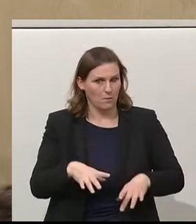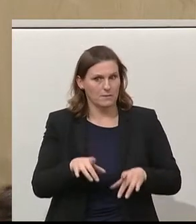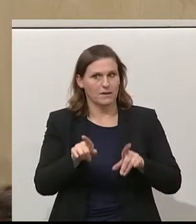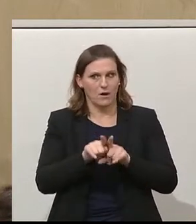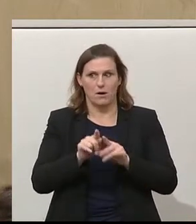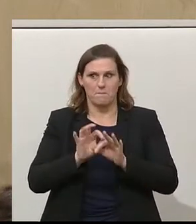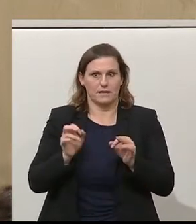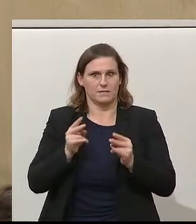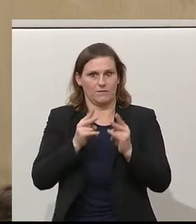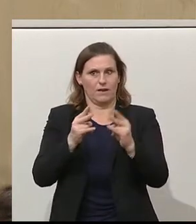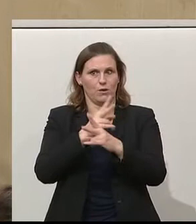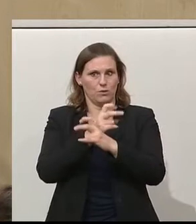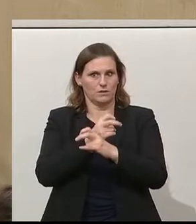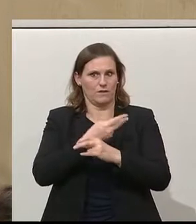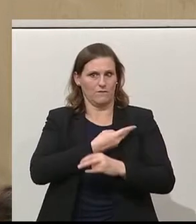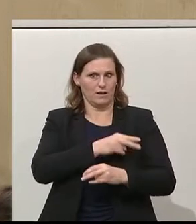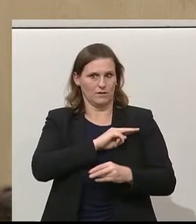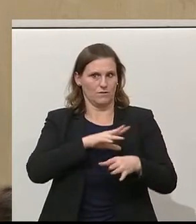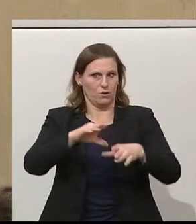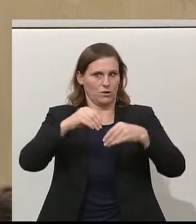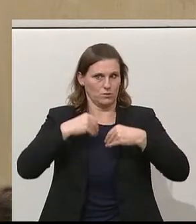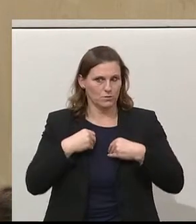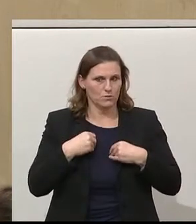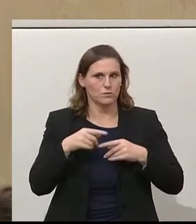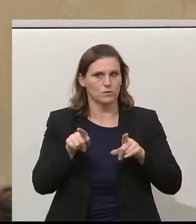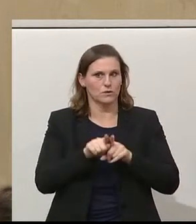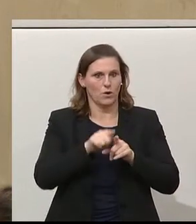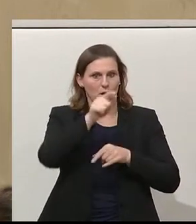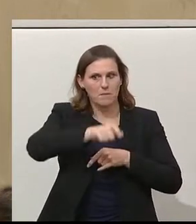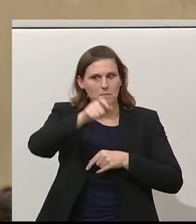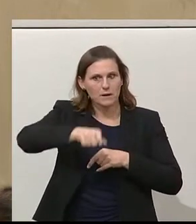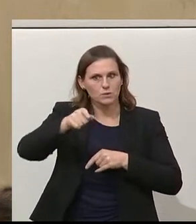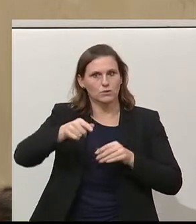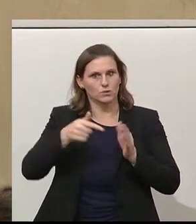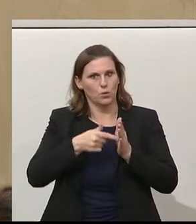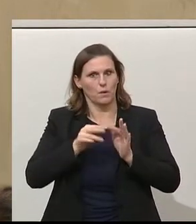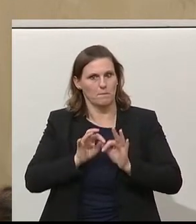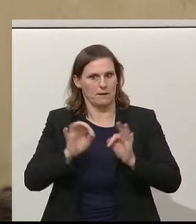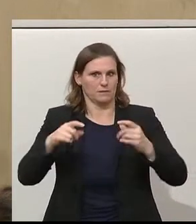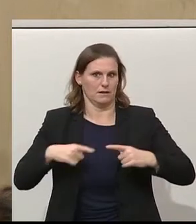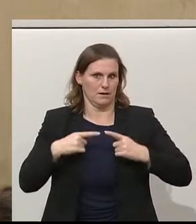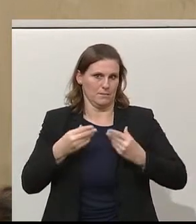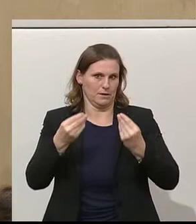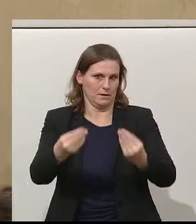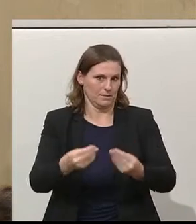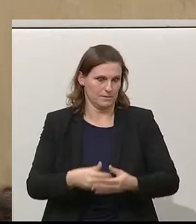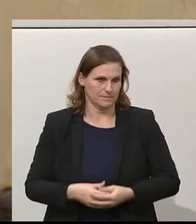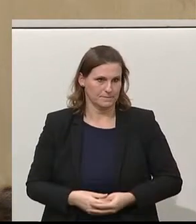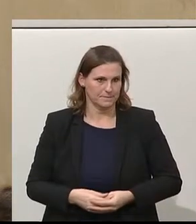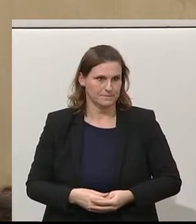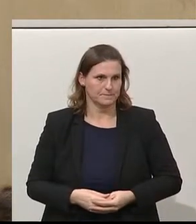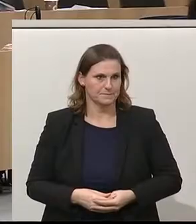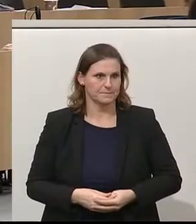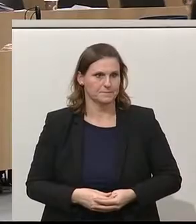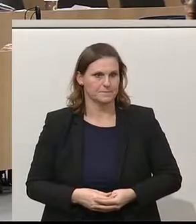es ist der beste Weg für Österreich, Verantwortung zu übernehmen und Österreicherinnen und Österreichern noch besseres Leben zu ermöglichen. Diese Regierung...